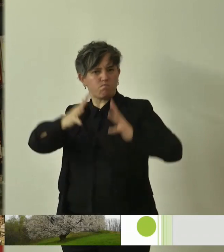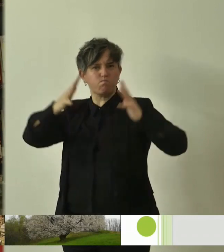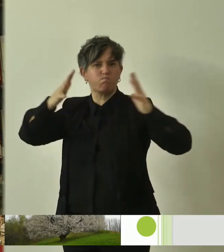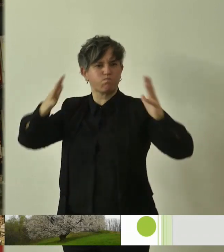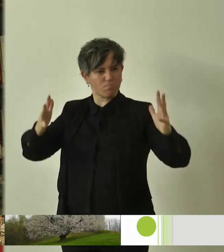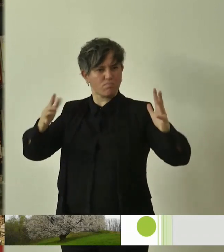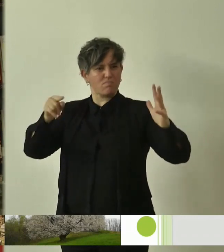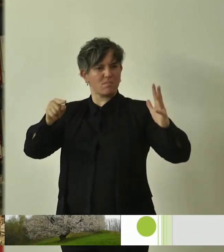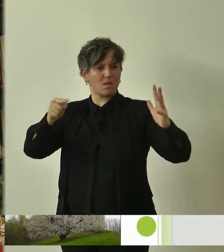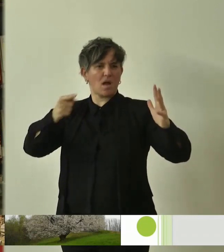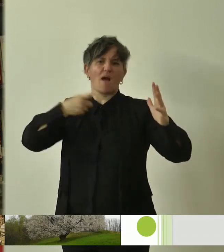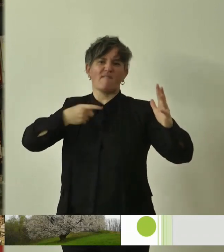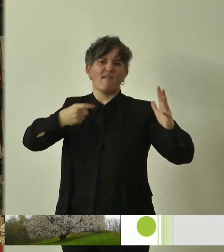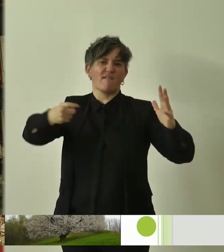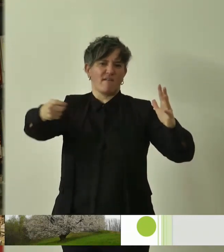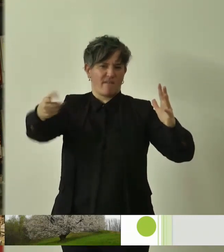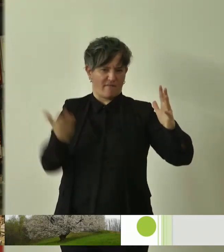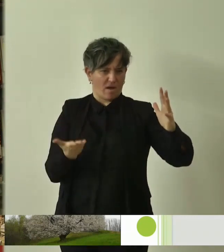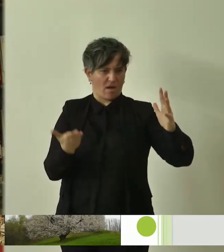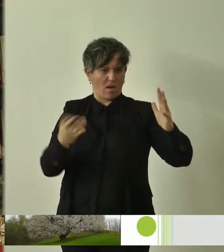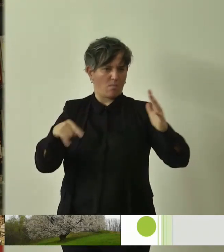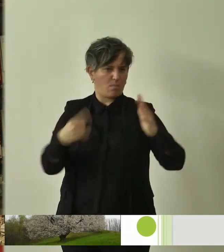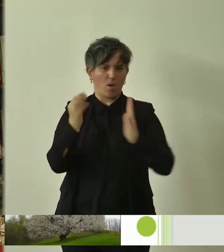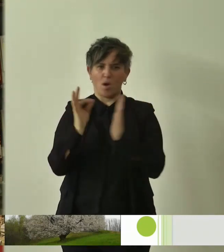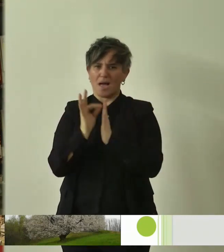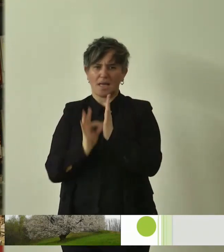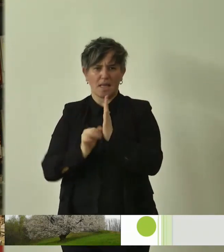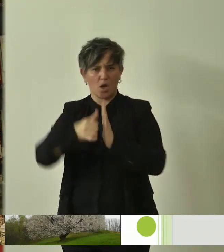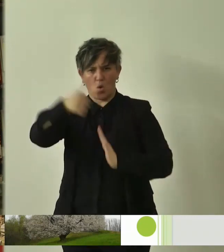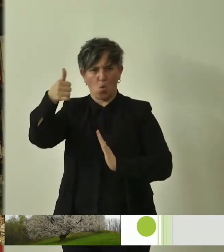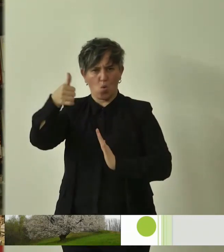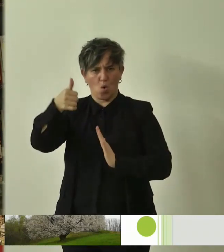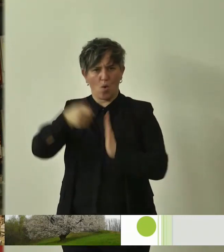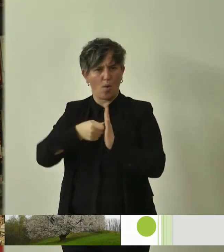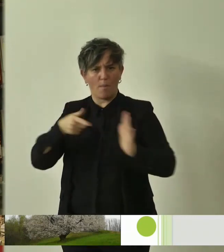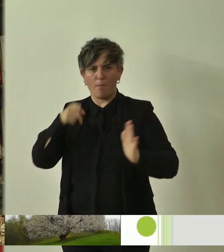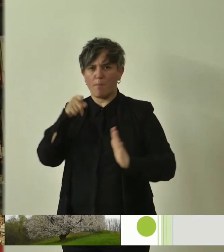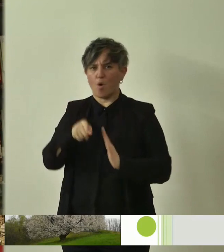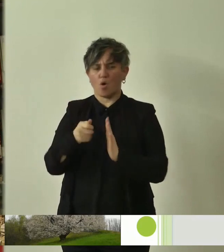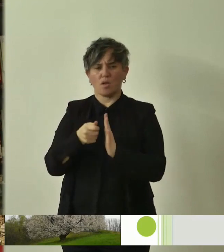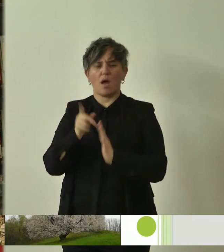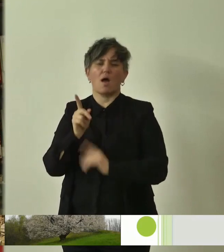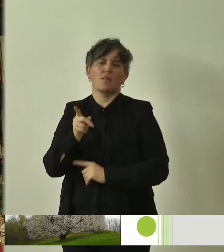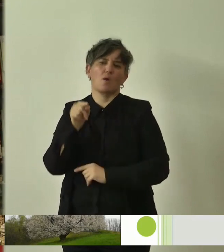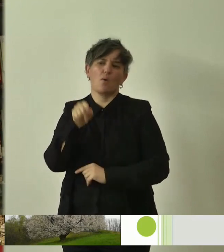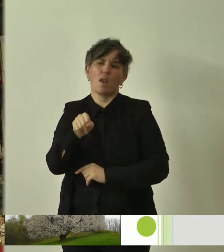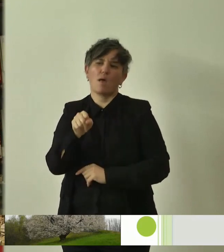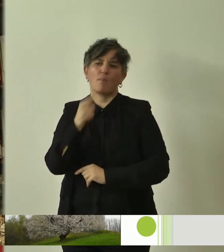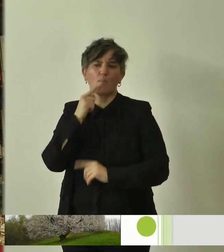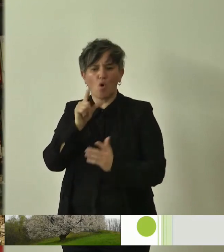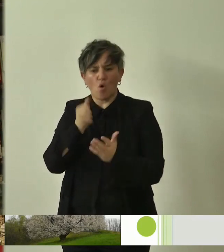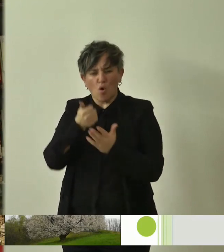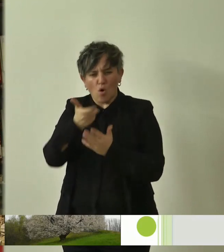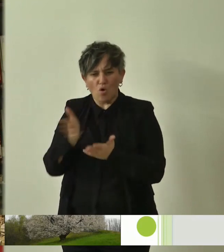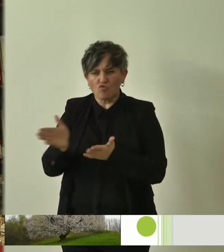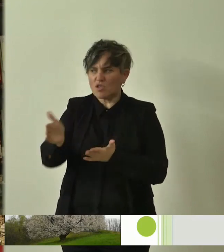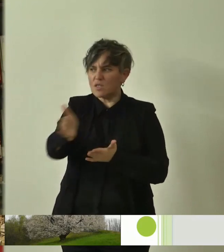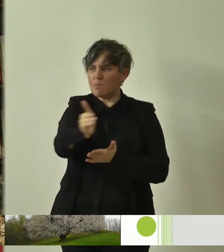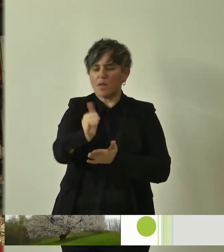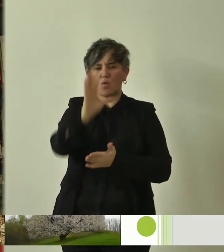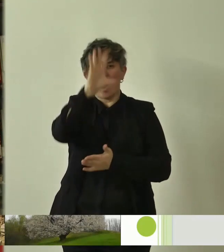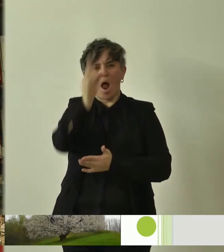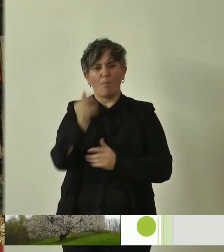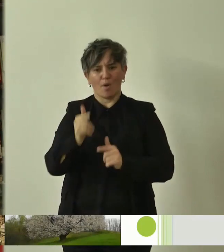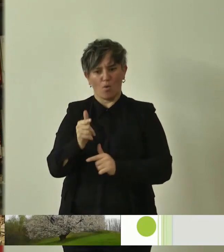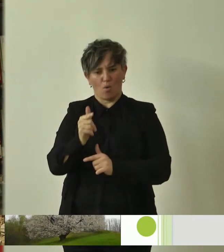logività. Quindi questo è uno dei criteri, il criterio principalmente utilizzato in realtà nel censimento degli alberi monumentali per